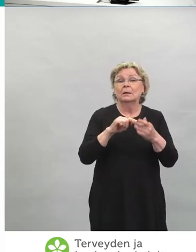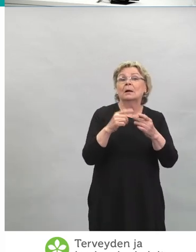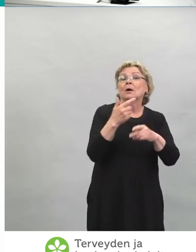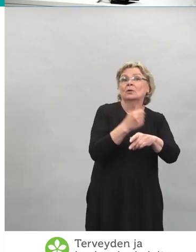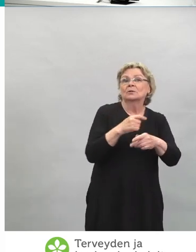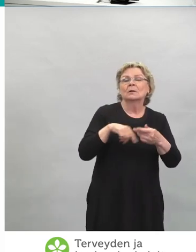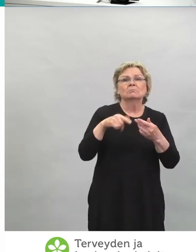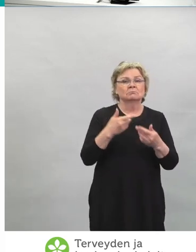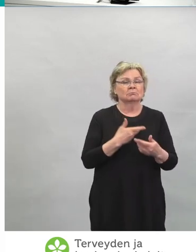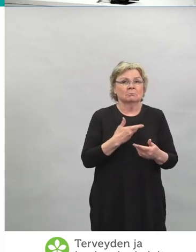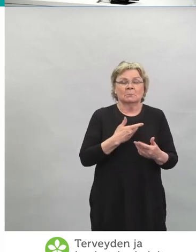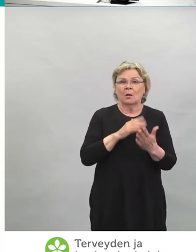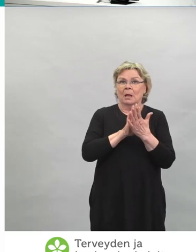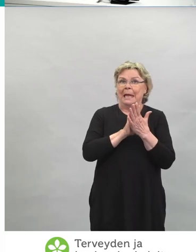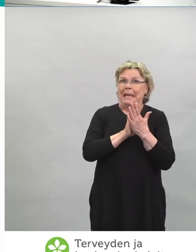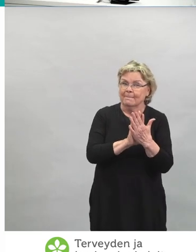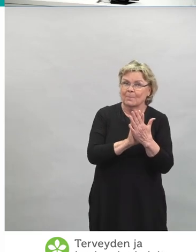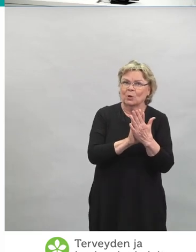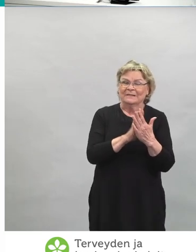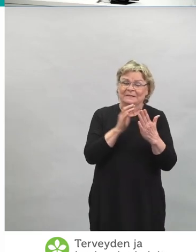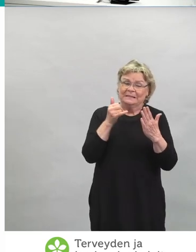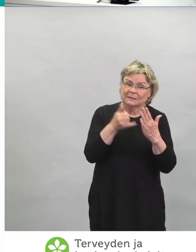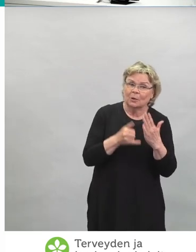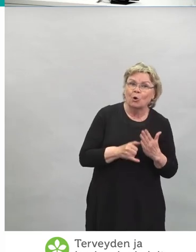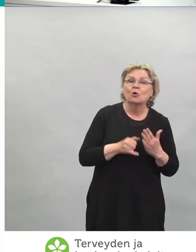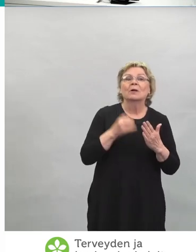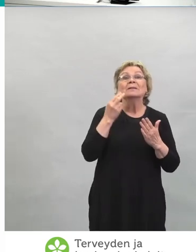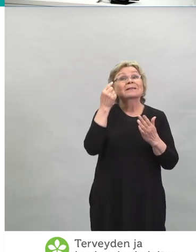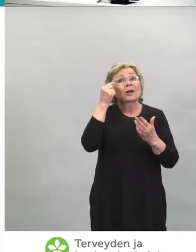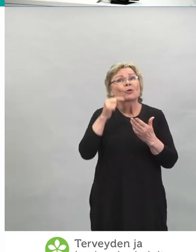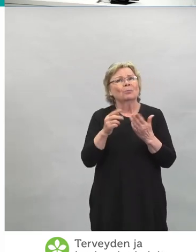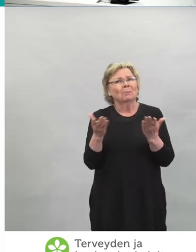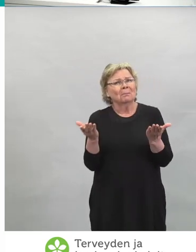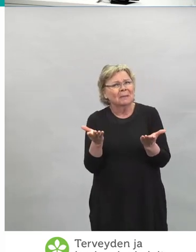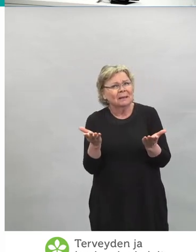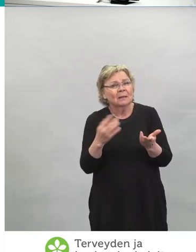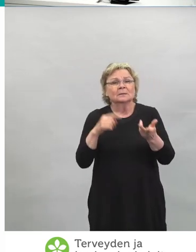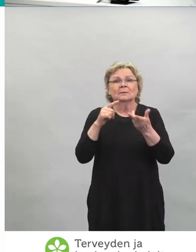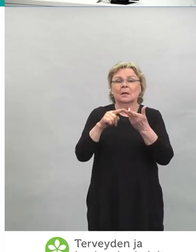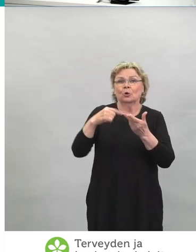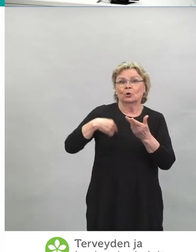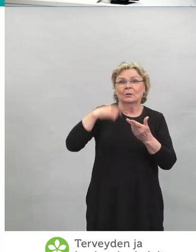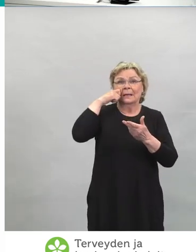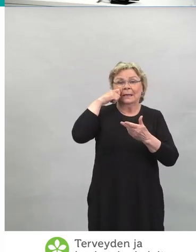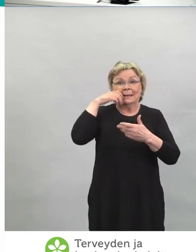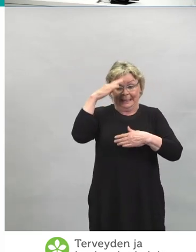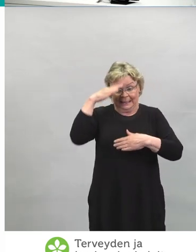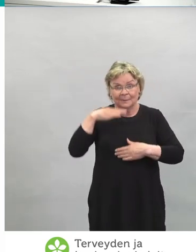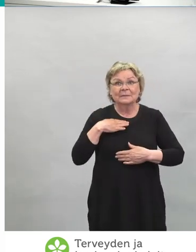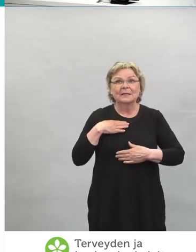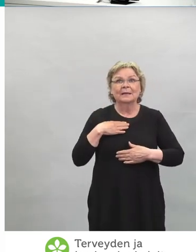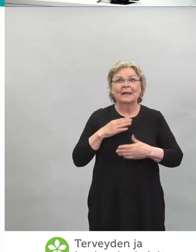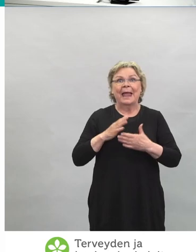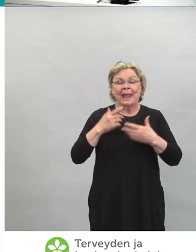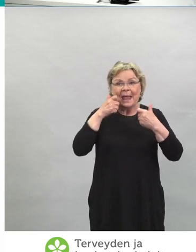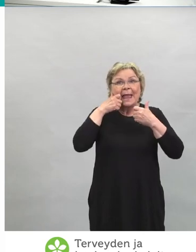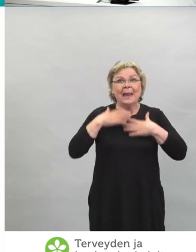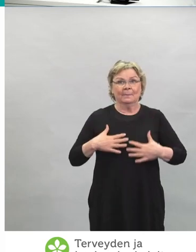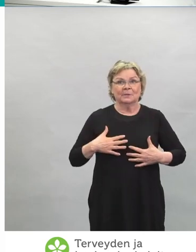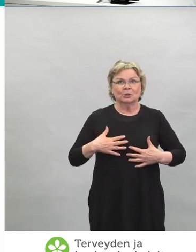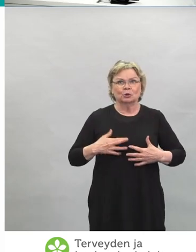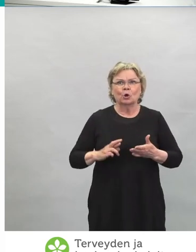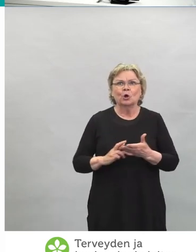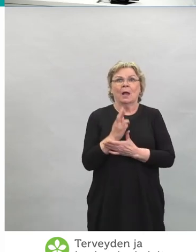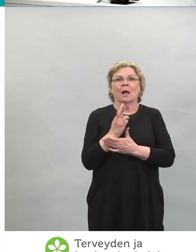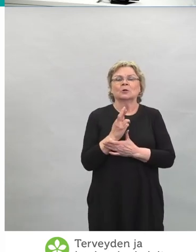immunogeneisiä. Ja se tarkoittaa sitten sitä, että ihmisen elimistö reagoi voimakkaasti, ja siitä